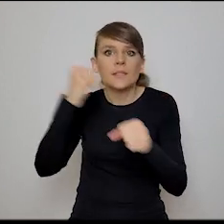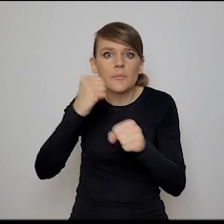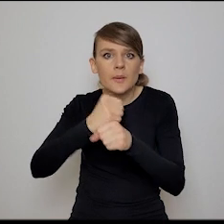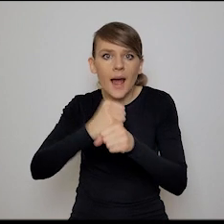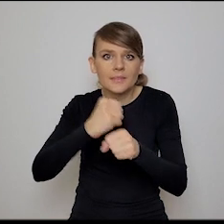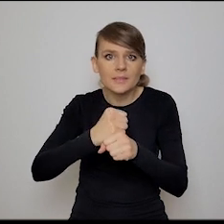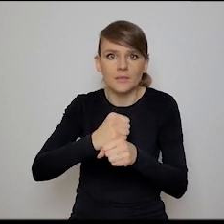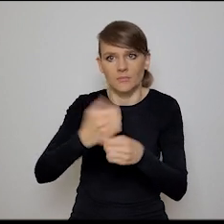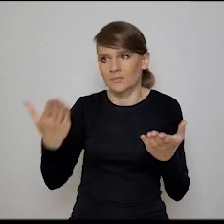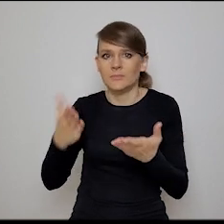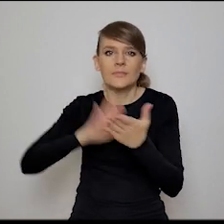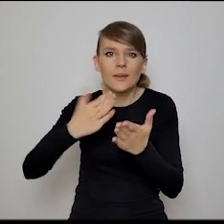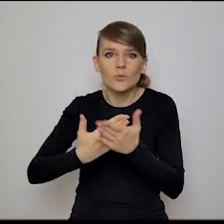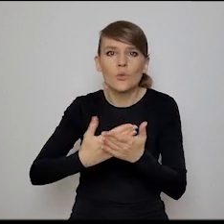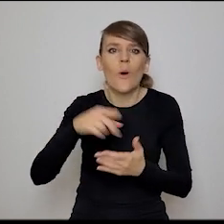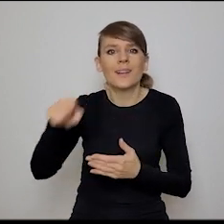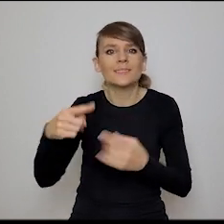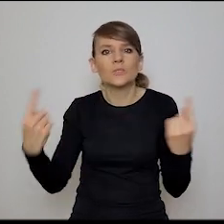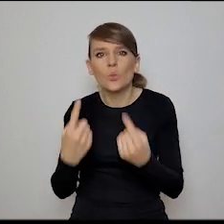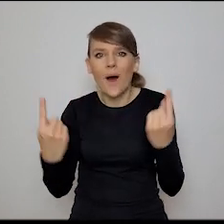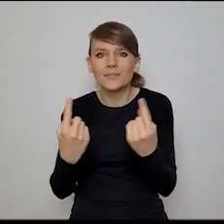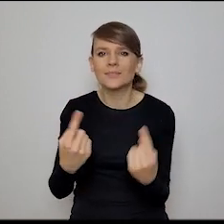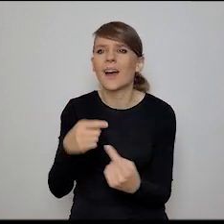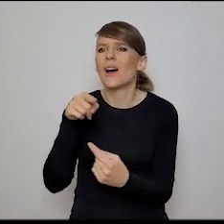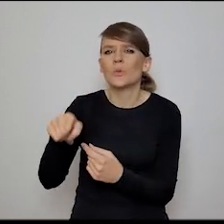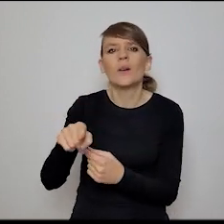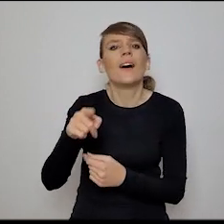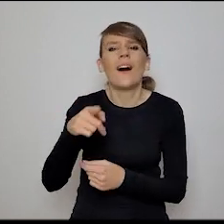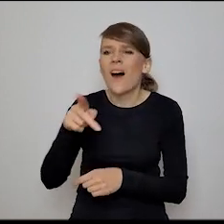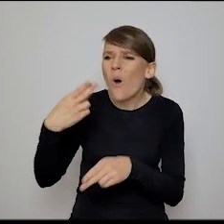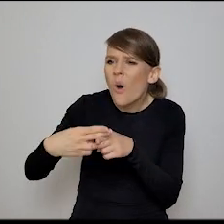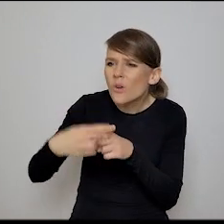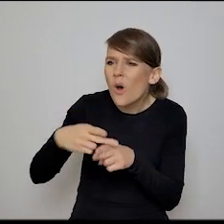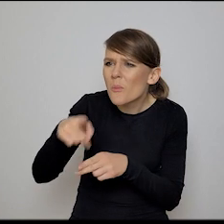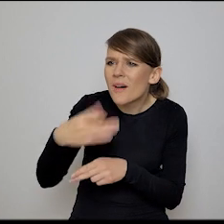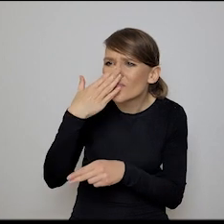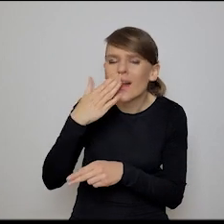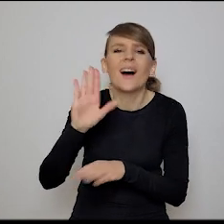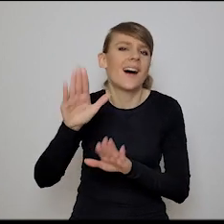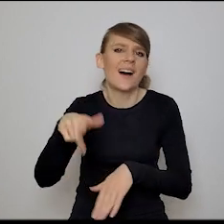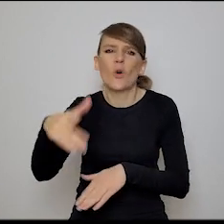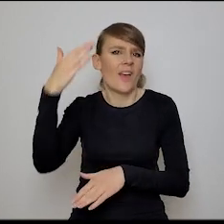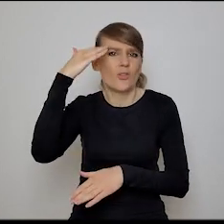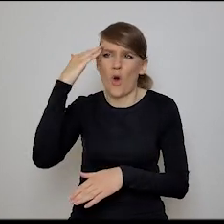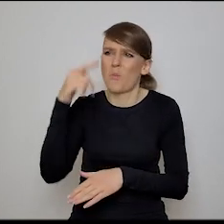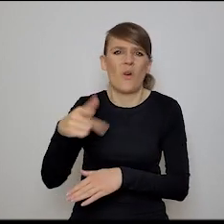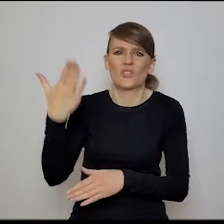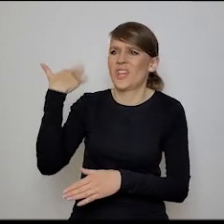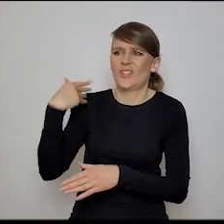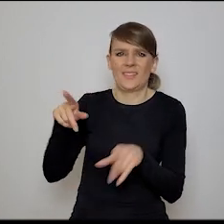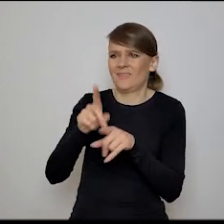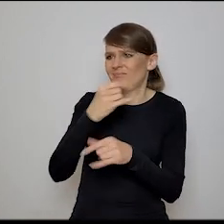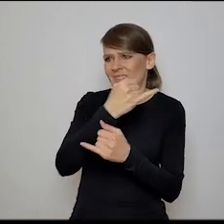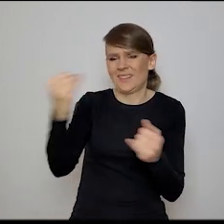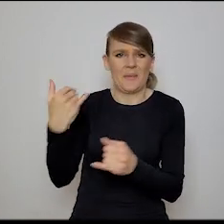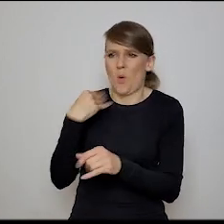w przypadku takich case'ów, które mają rutynowe zupełnie symptomy, zachowują się w sposób całkowicie przewidywalny i tak